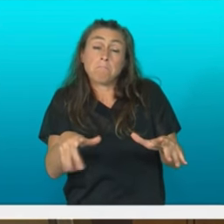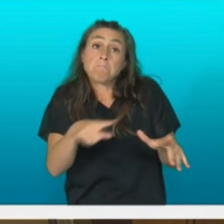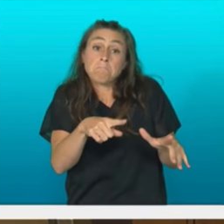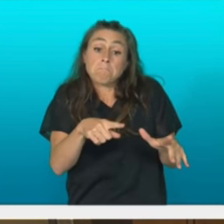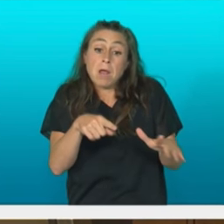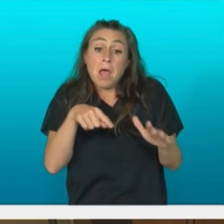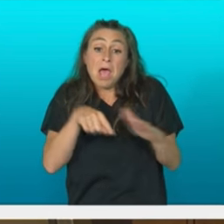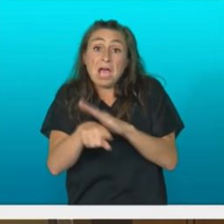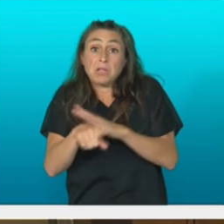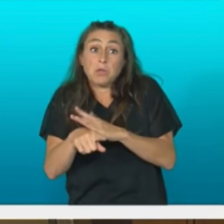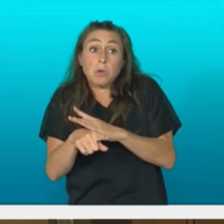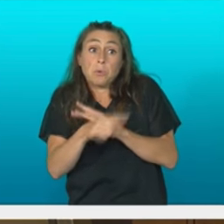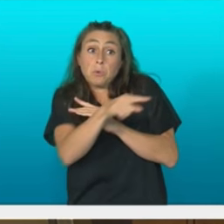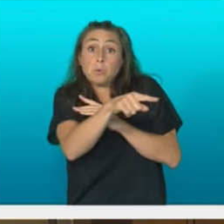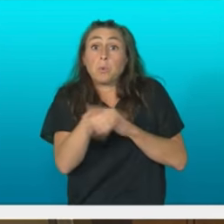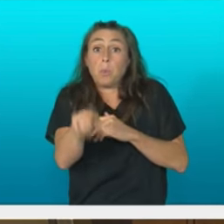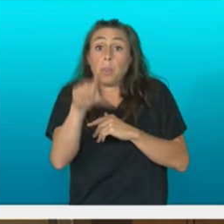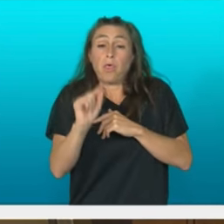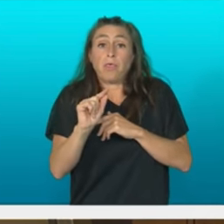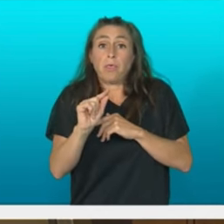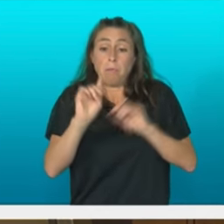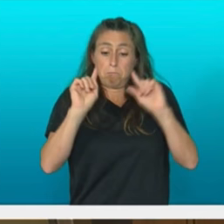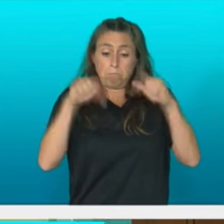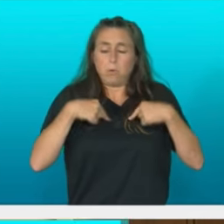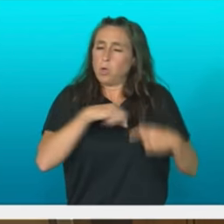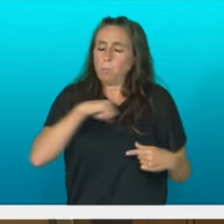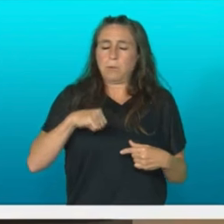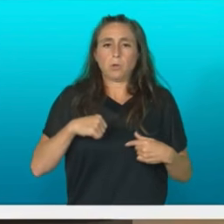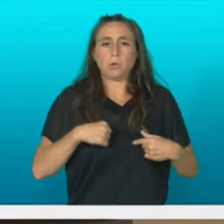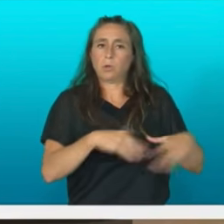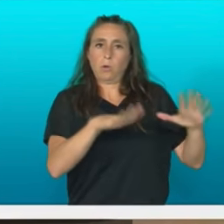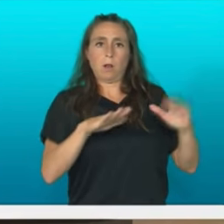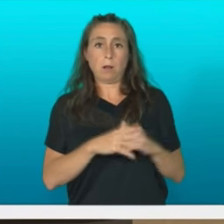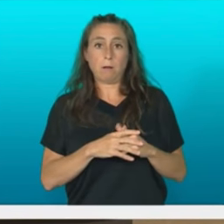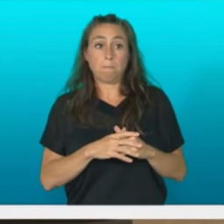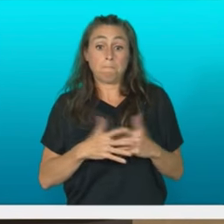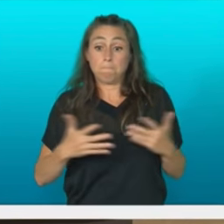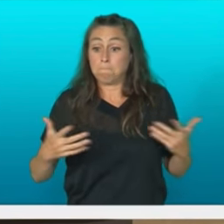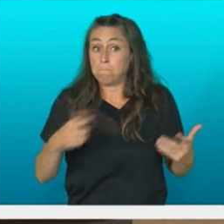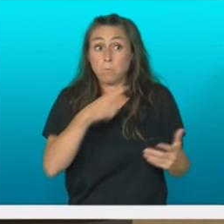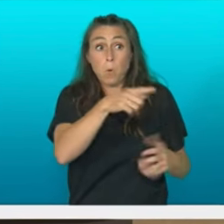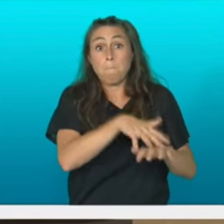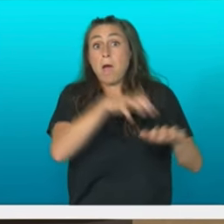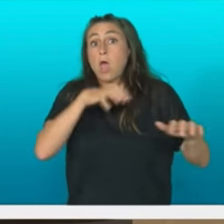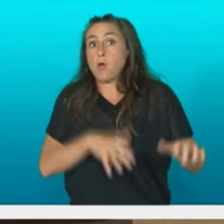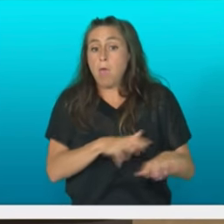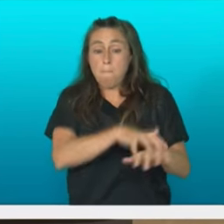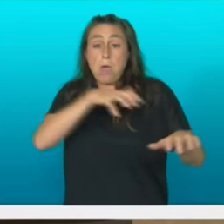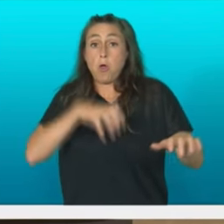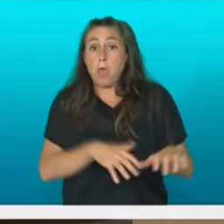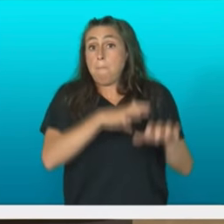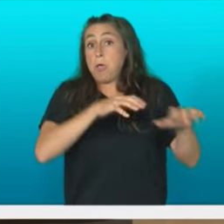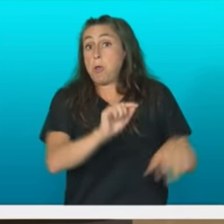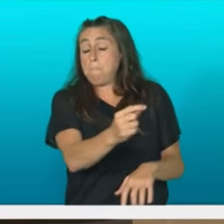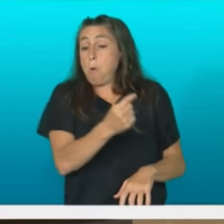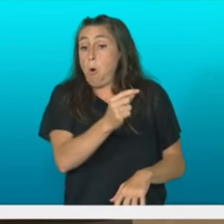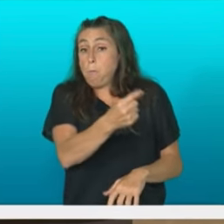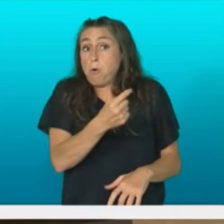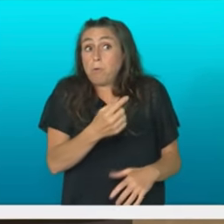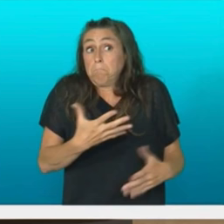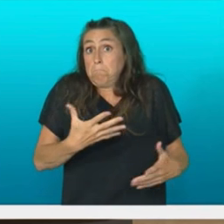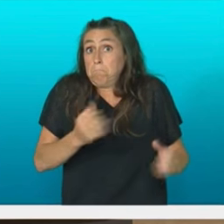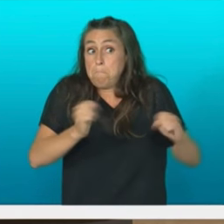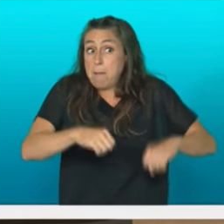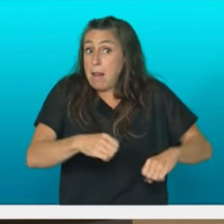Zuen gehien gozoa, gogora zidiguzue behin eta berriro eta behar bada hori da zuen ahultasunika undiena. Bai